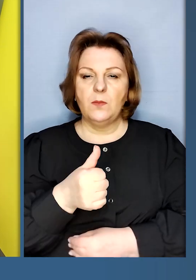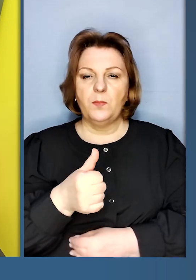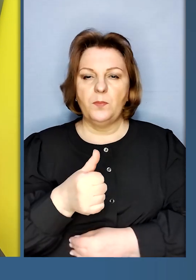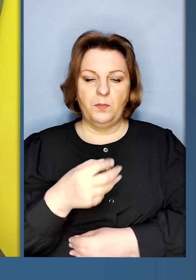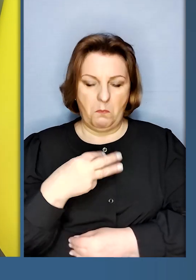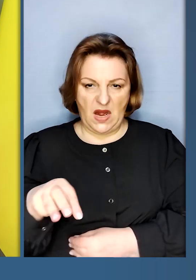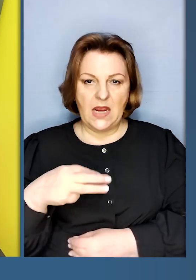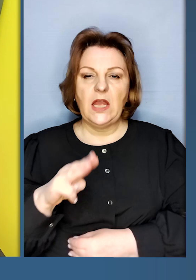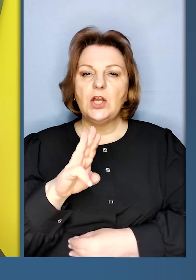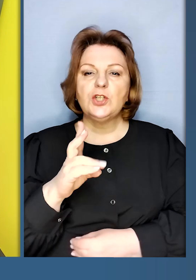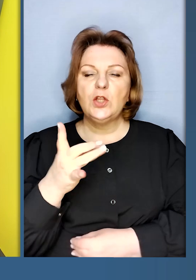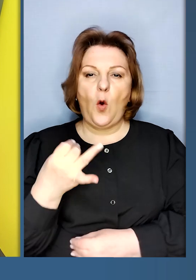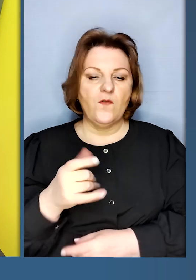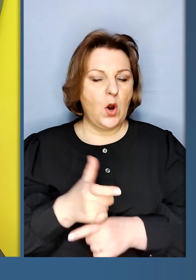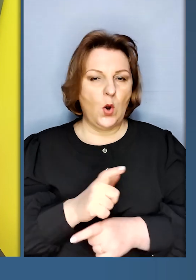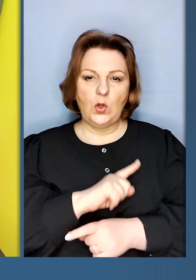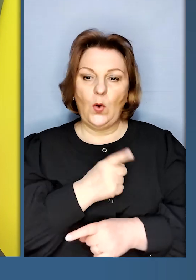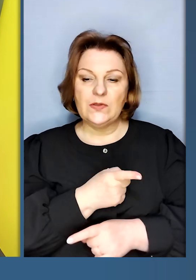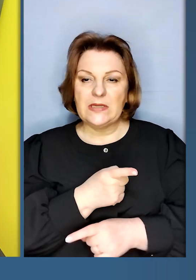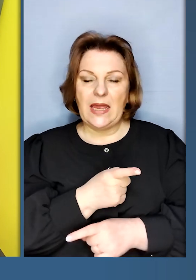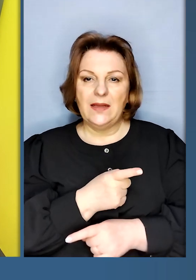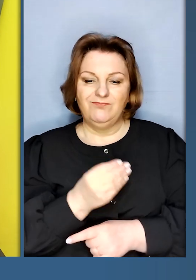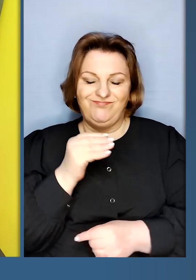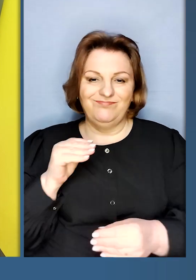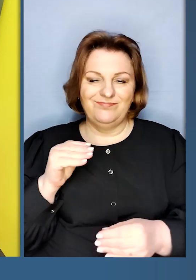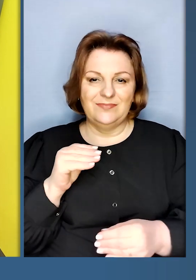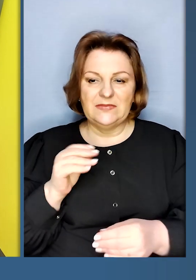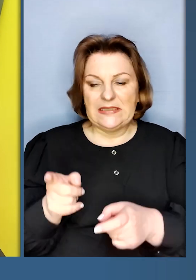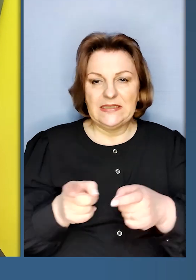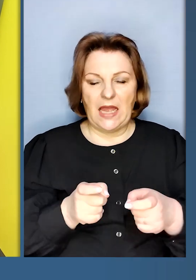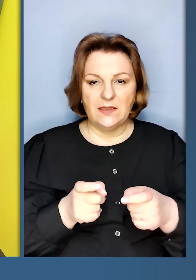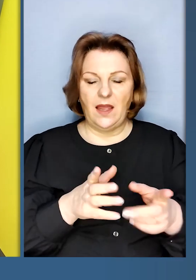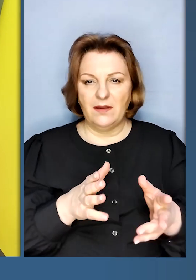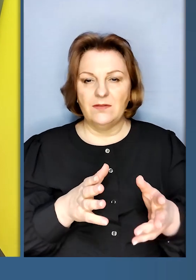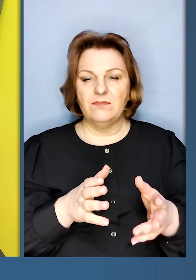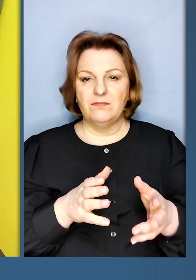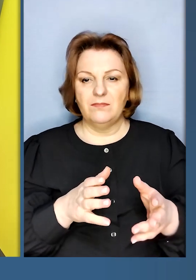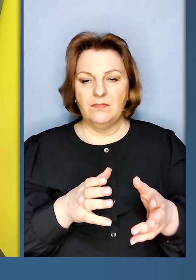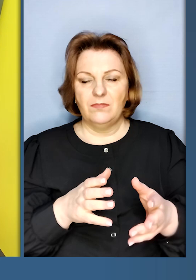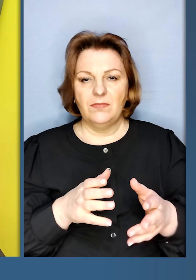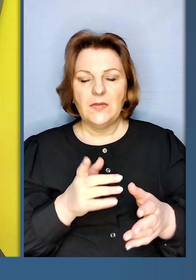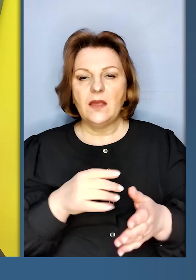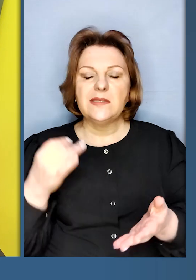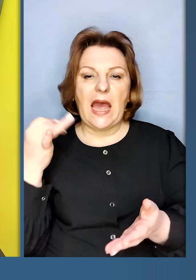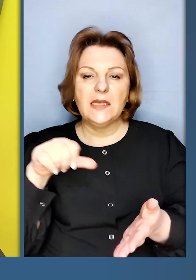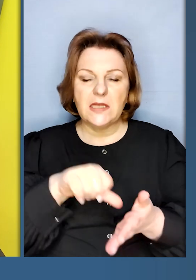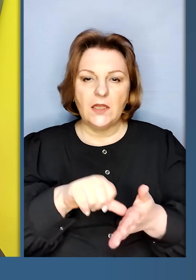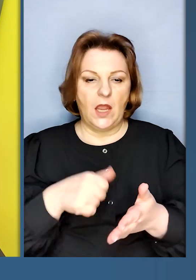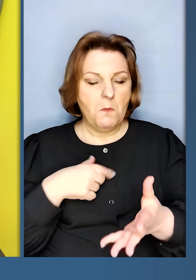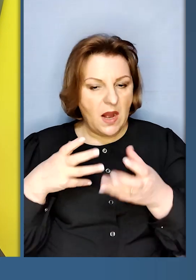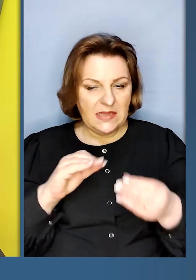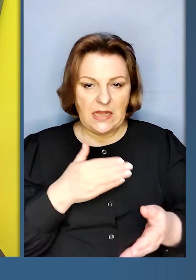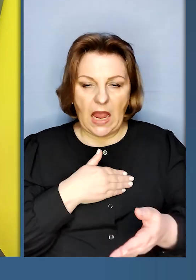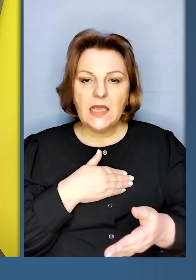міністр Шинковський, дуже сильно заангажований пан амбасадор Садос, і ми тиснемо на наших західних